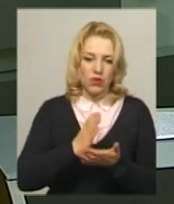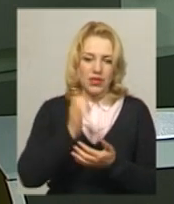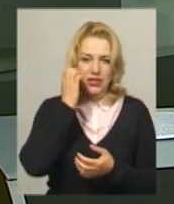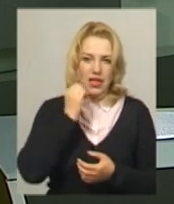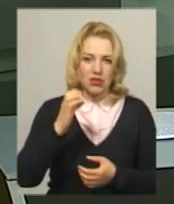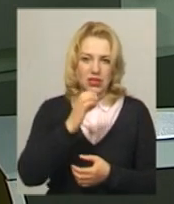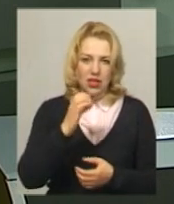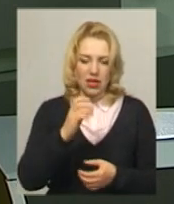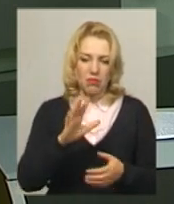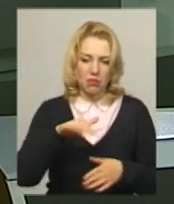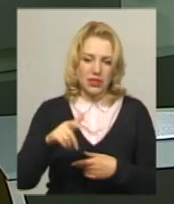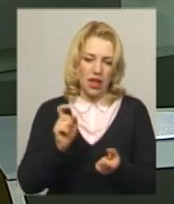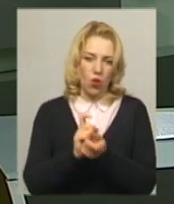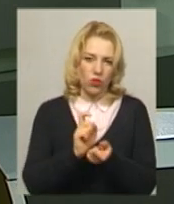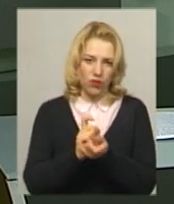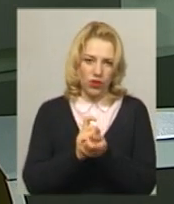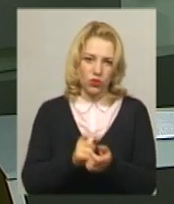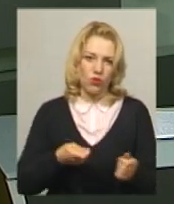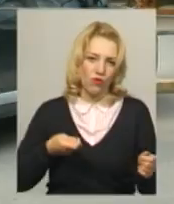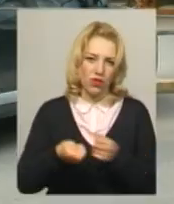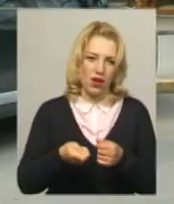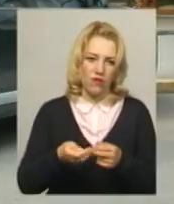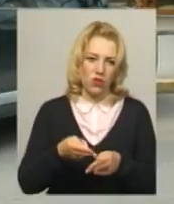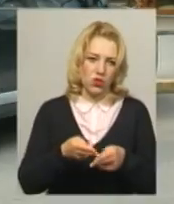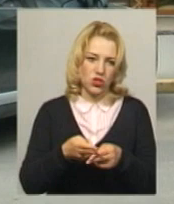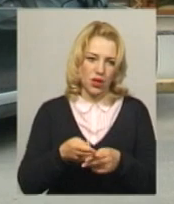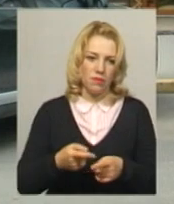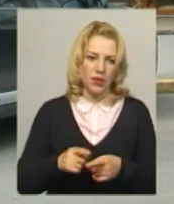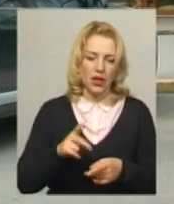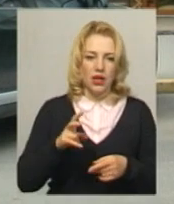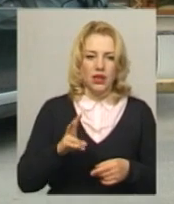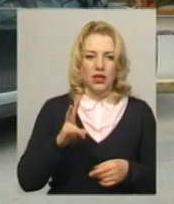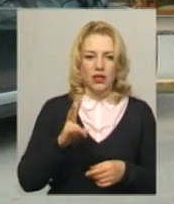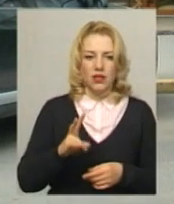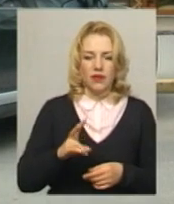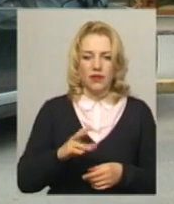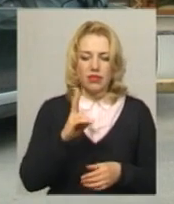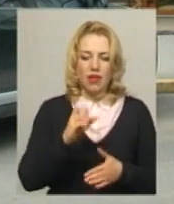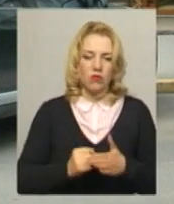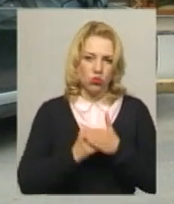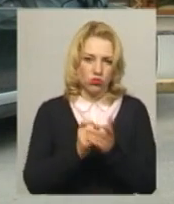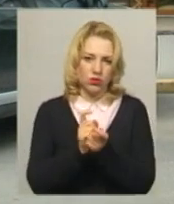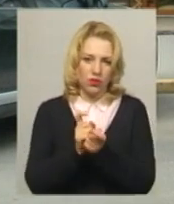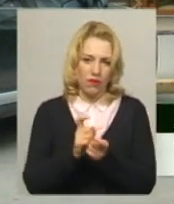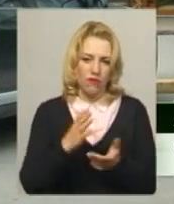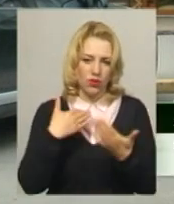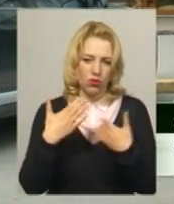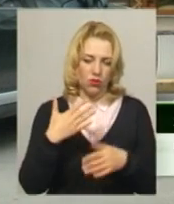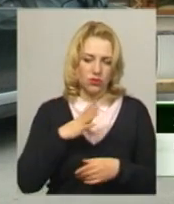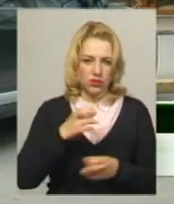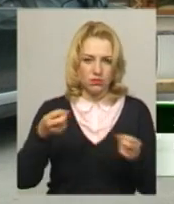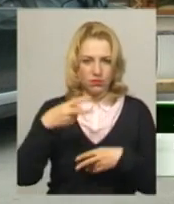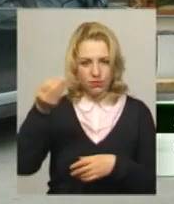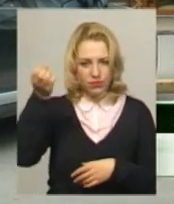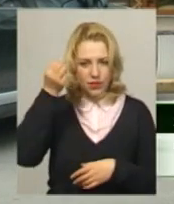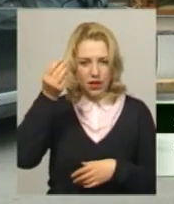з односельцем, вдарив його ножем. На ґрунті неприязних відносин у чоловіка виник умисел щодо вбивства цієї